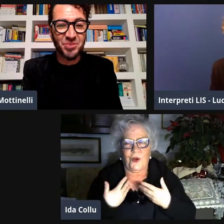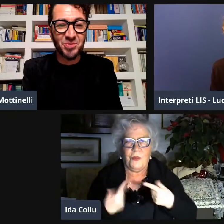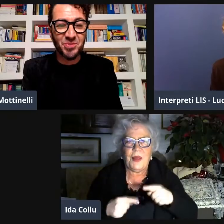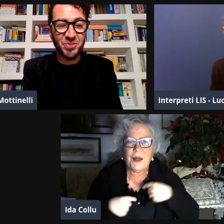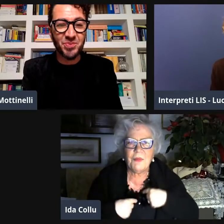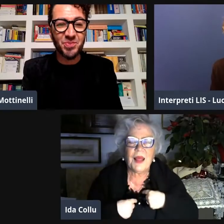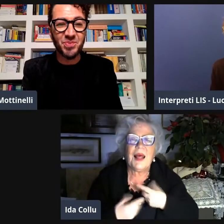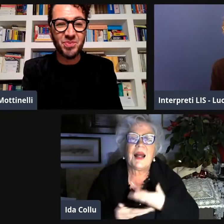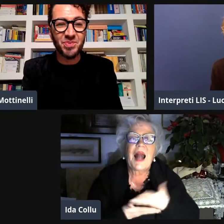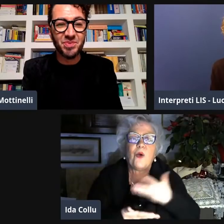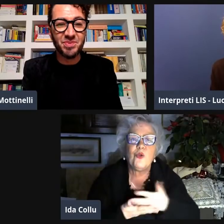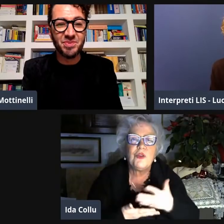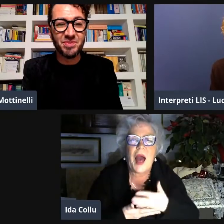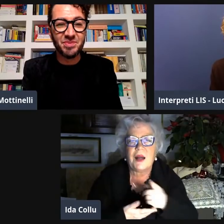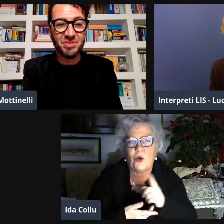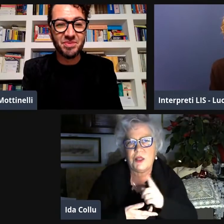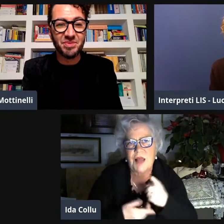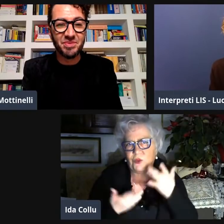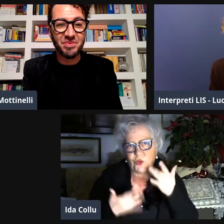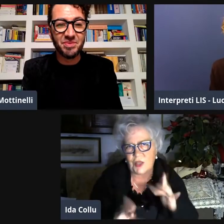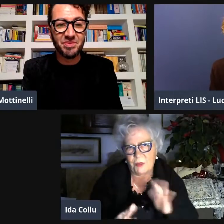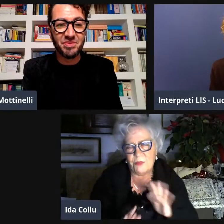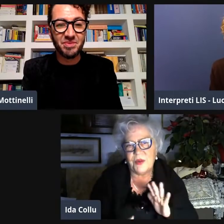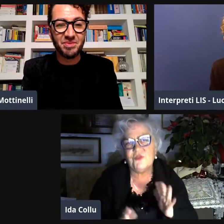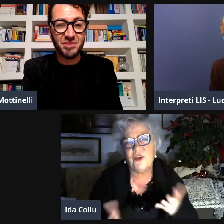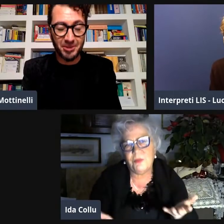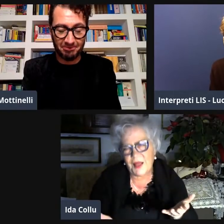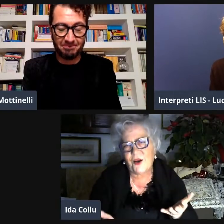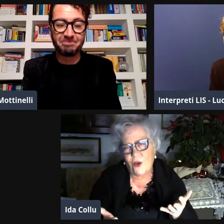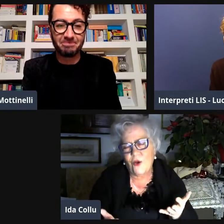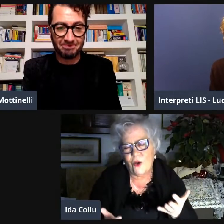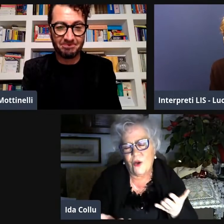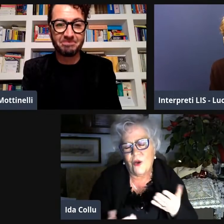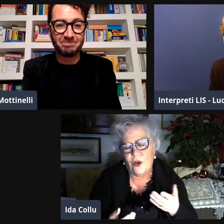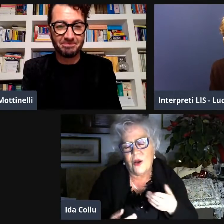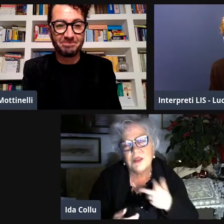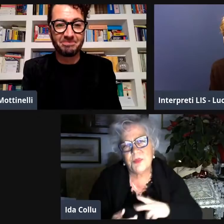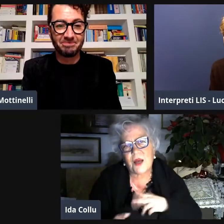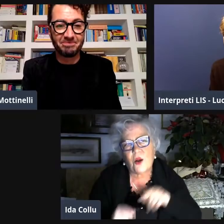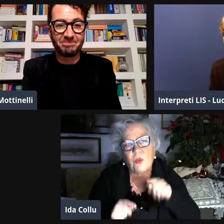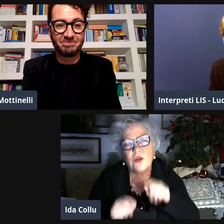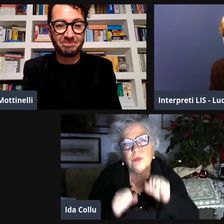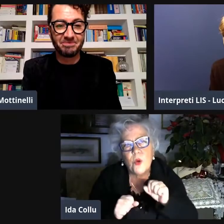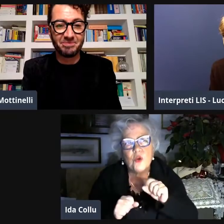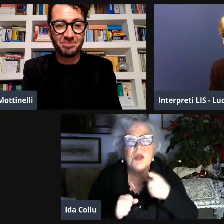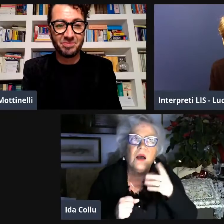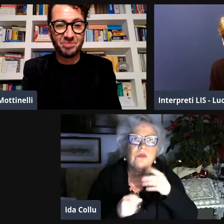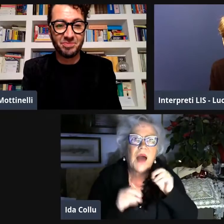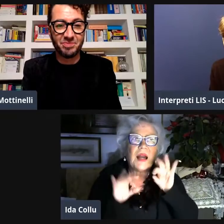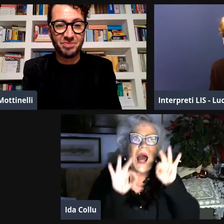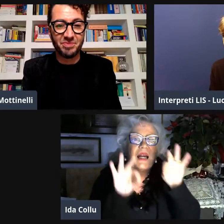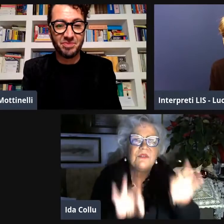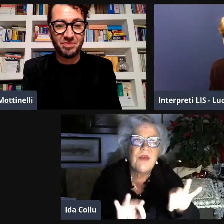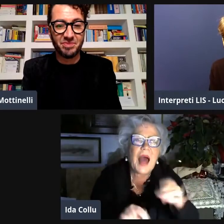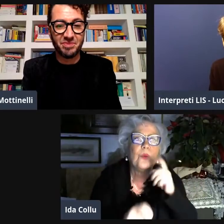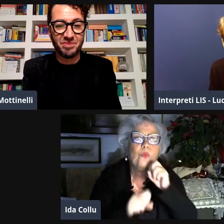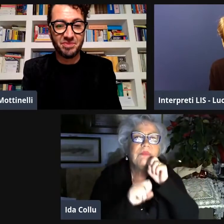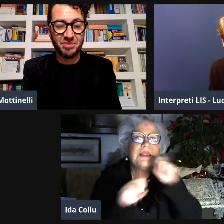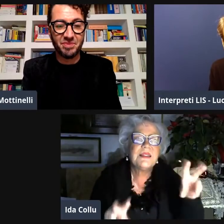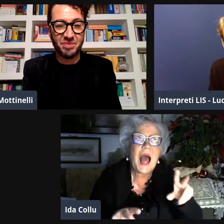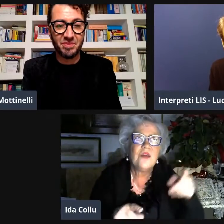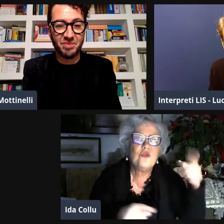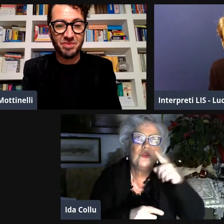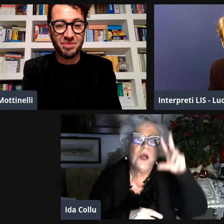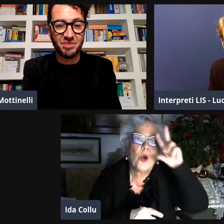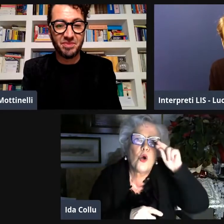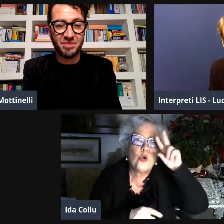occasione che mi avete dato perché per me raccontare non è stato semplice però spero che